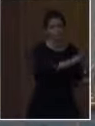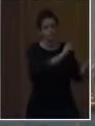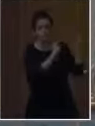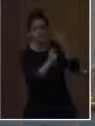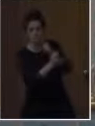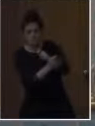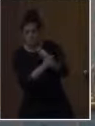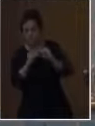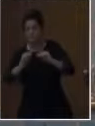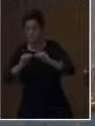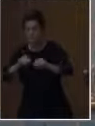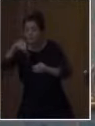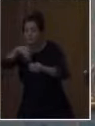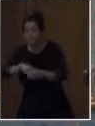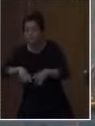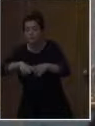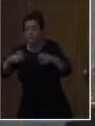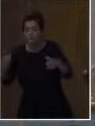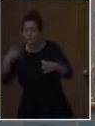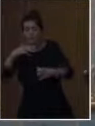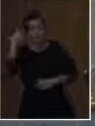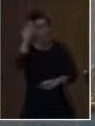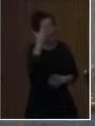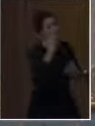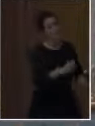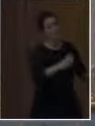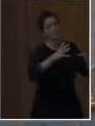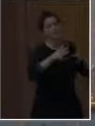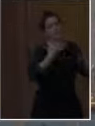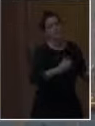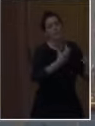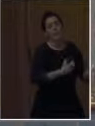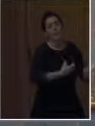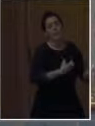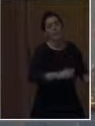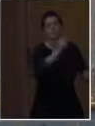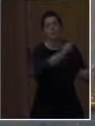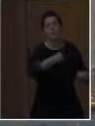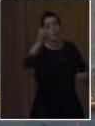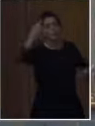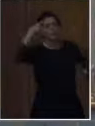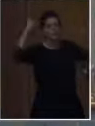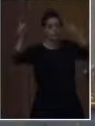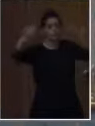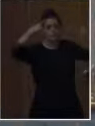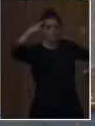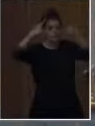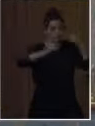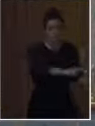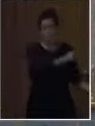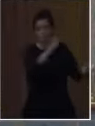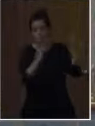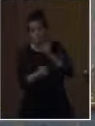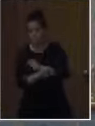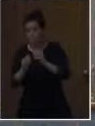θεωρίες που με μεγάλη ευκολία και άνεση κάθε ο μιλητής αναφέρει ως πηγές έμπνευσης. Δεκάδες τρανταχτά ονόματα και